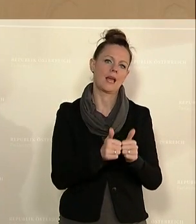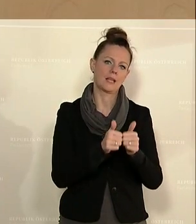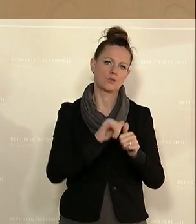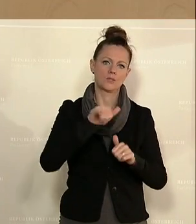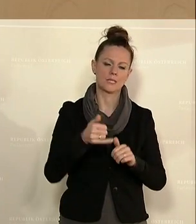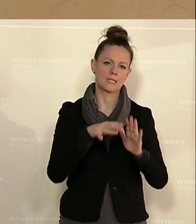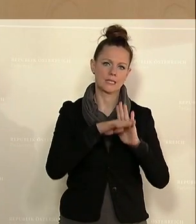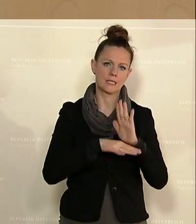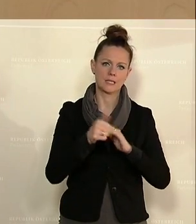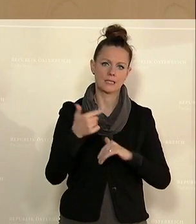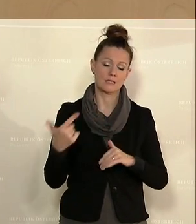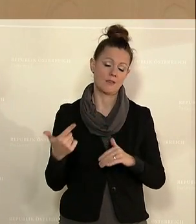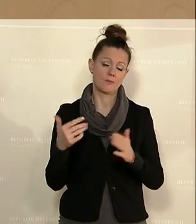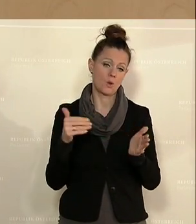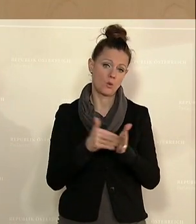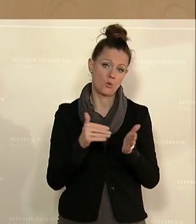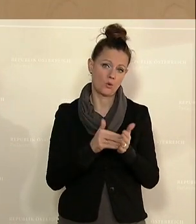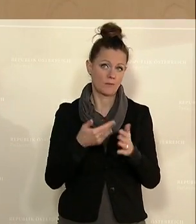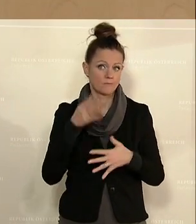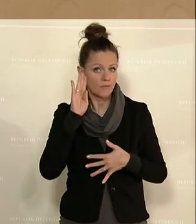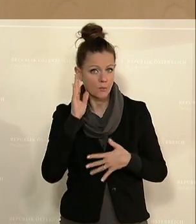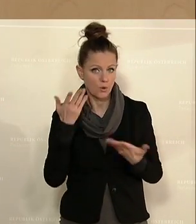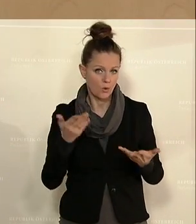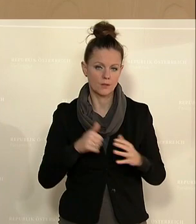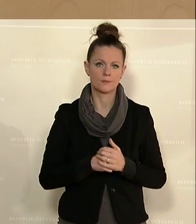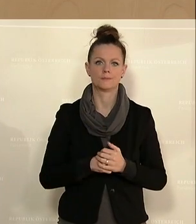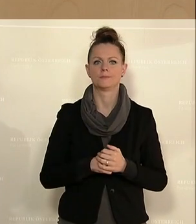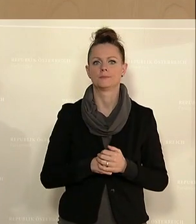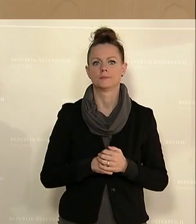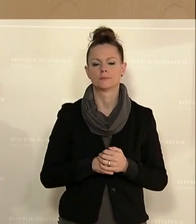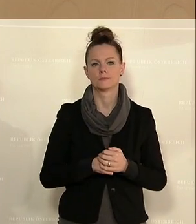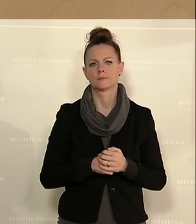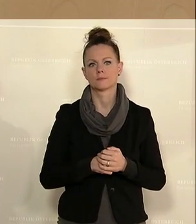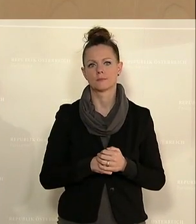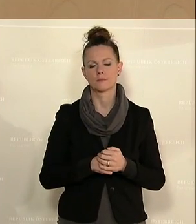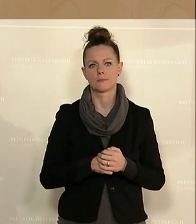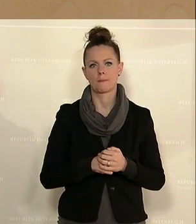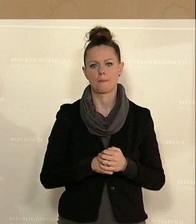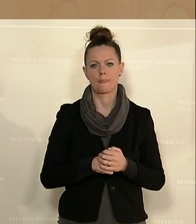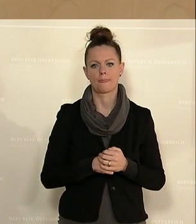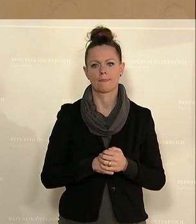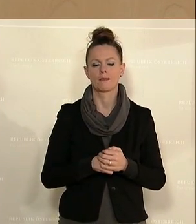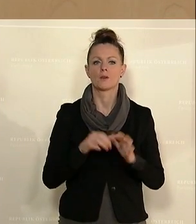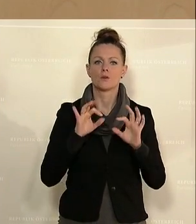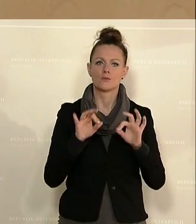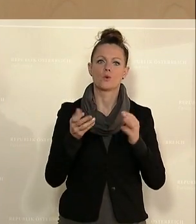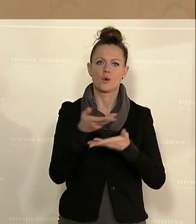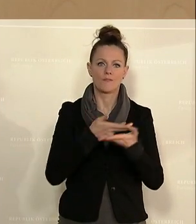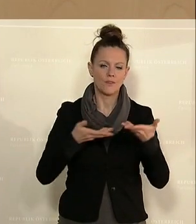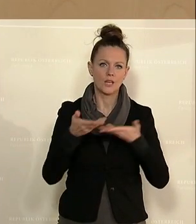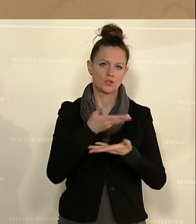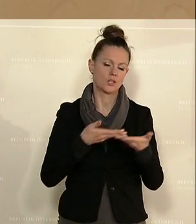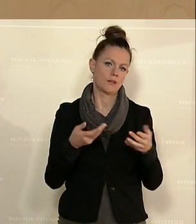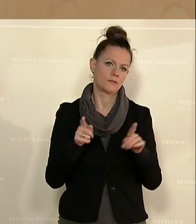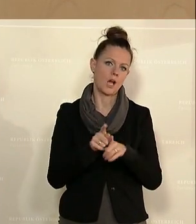letztlich notwendig, wie wir das gehört haben. Es bringt auch mit sich, dass wir für die Wirtschaft unter anderem